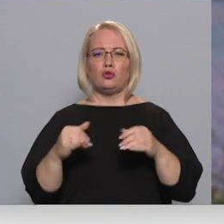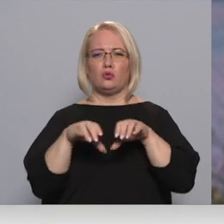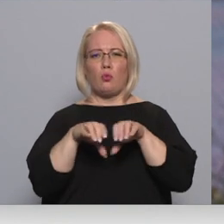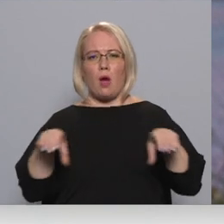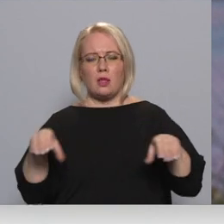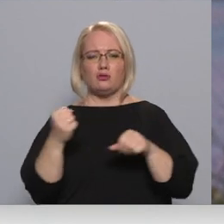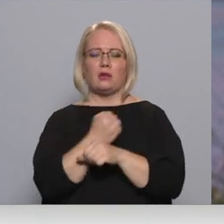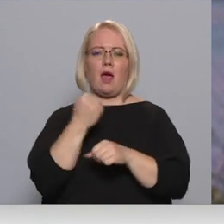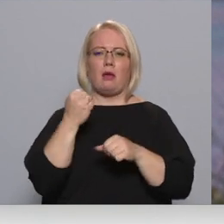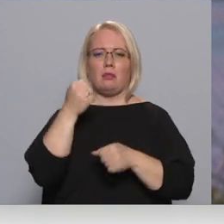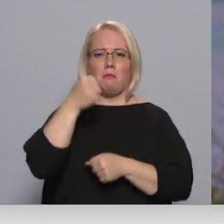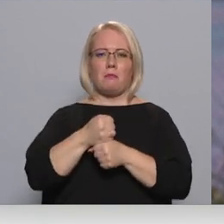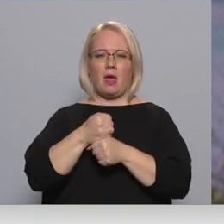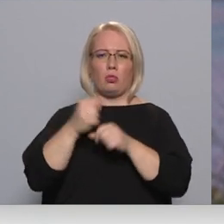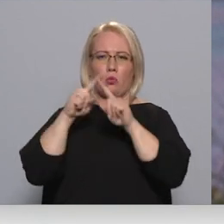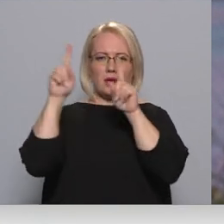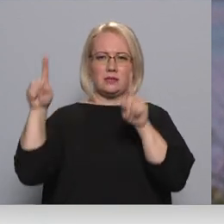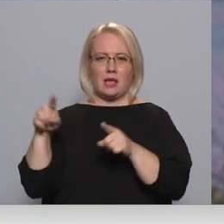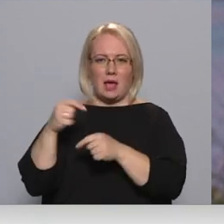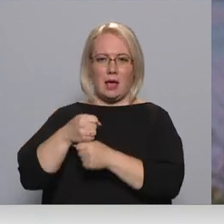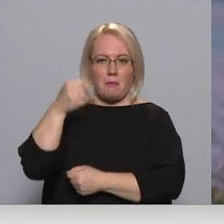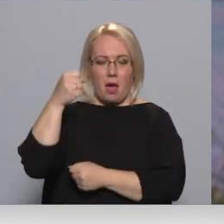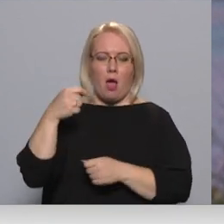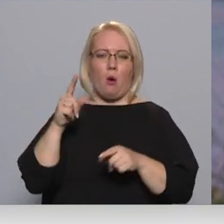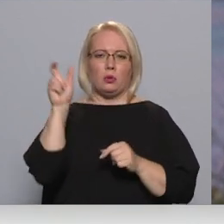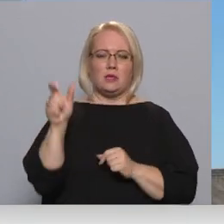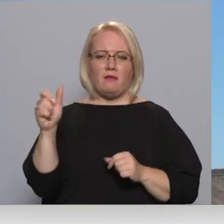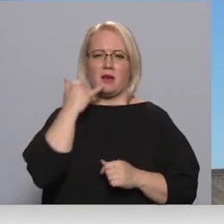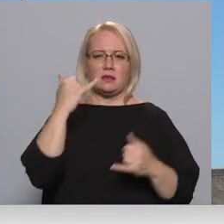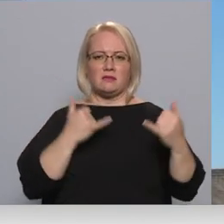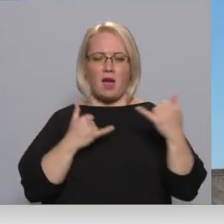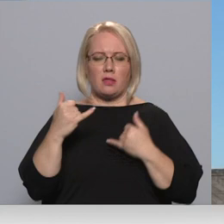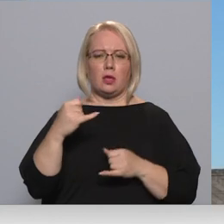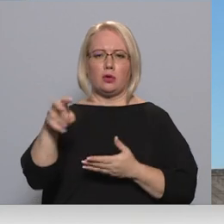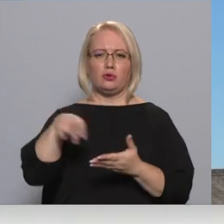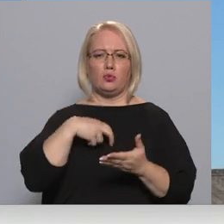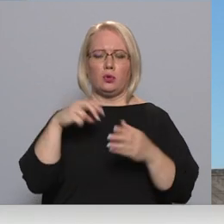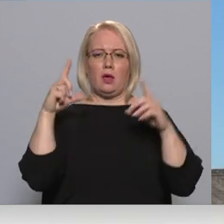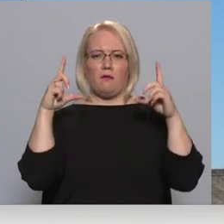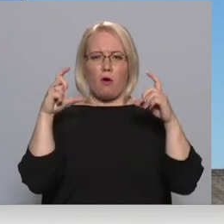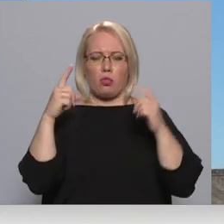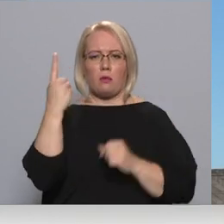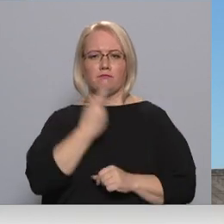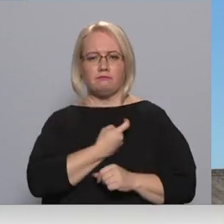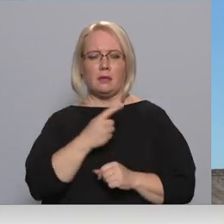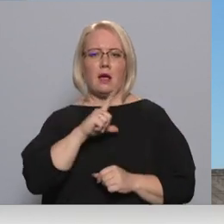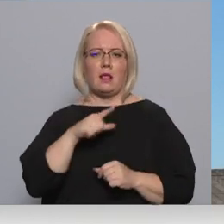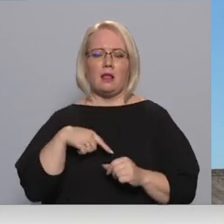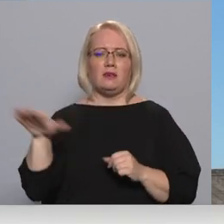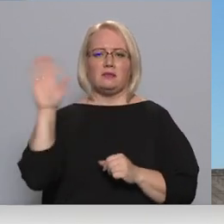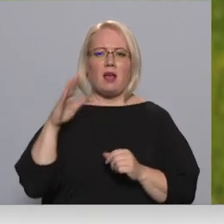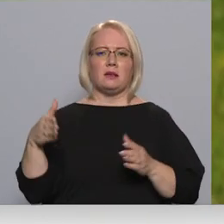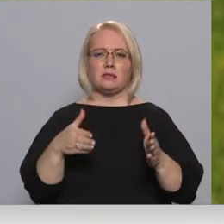pietura zīmē. Tad jau cilvēki man zvanīja un sūtīja fotografijas, informēja Latvijas valsts